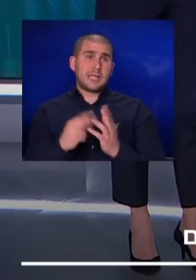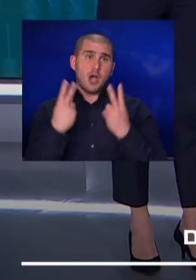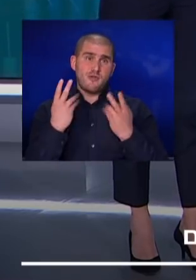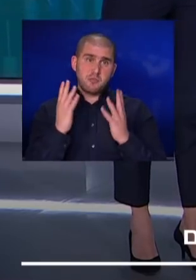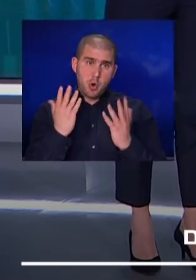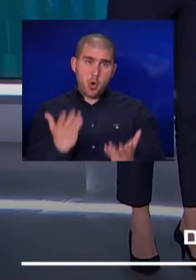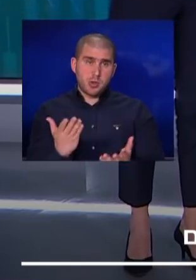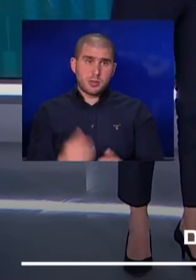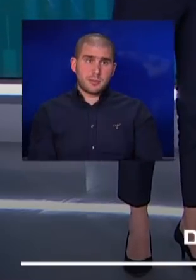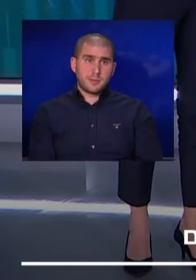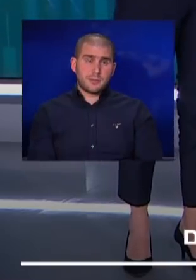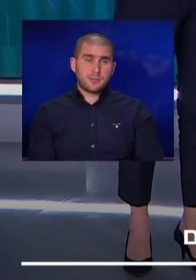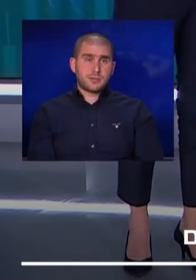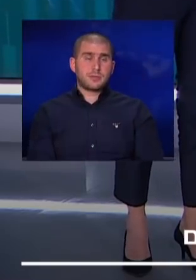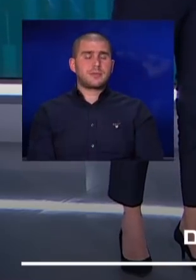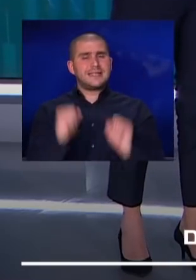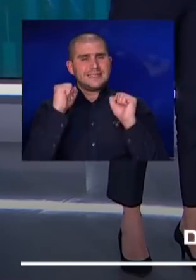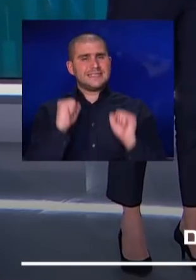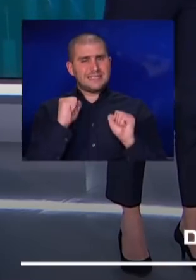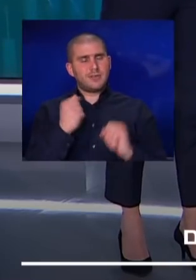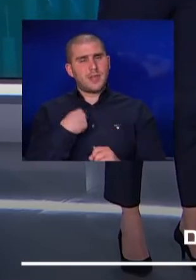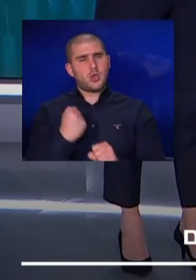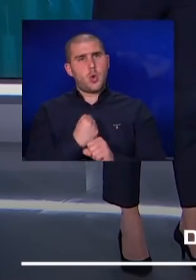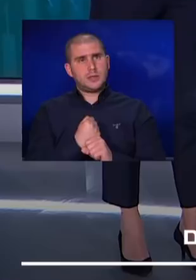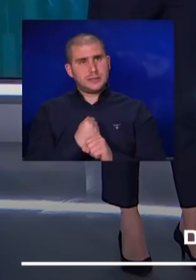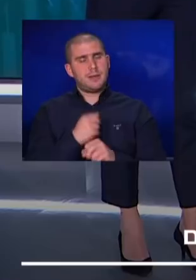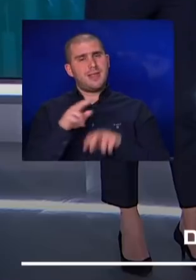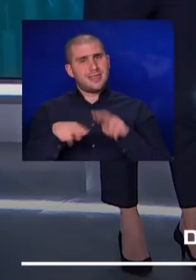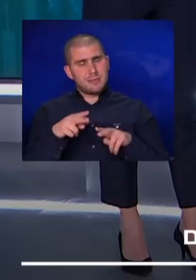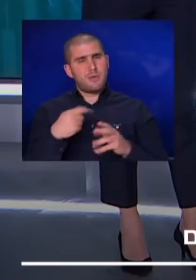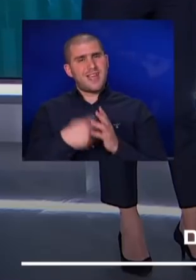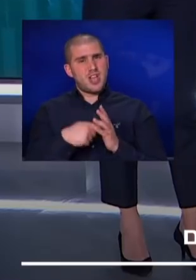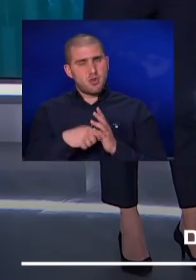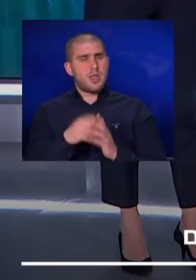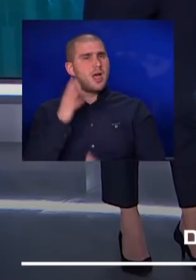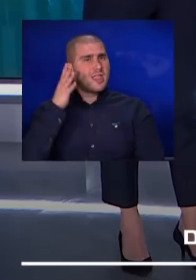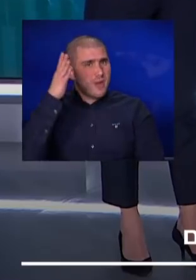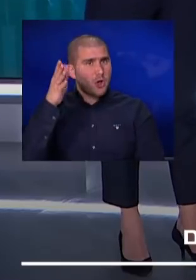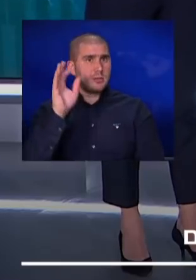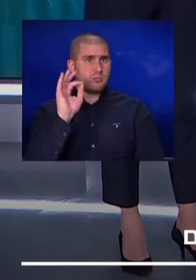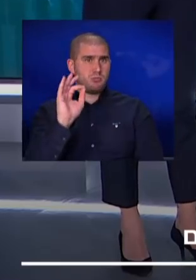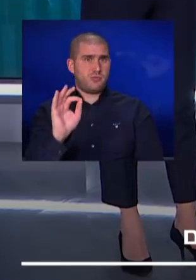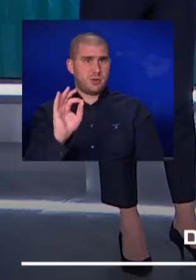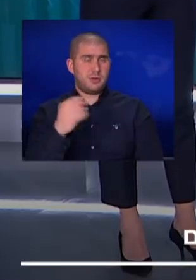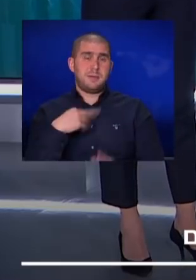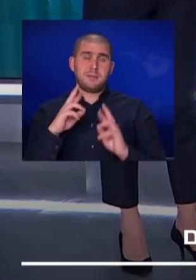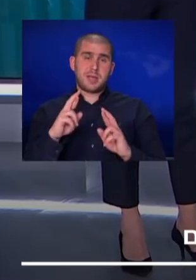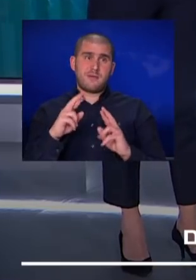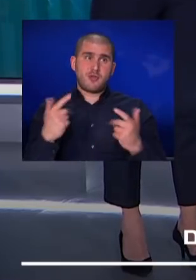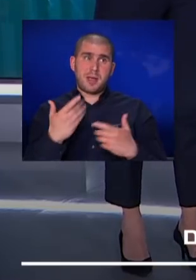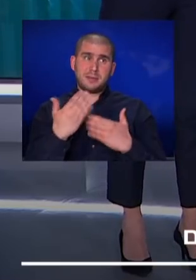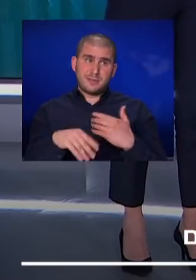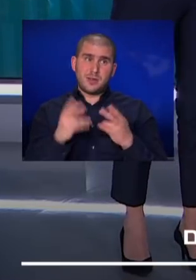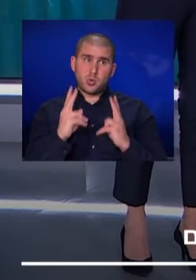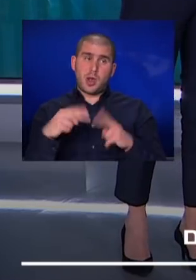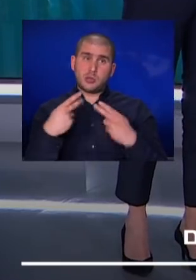מאוד היציבות ואנחנו עושים את הטיפול ואת הרכישות האלה לטווח ארוך איתן יוחננוב נקווה שהמלחמה תסתיים ותוכלו